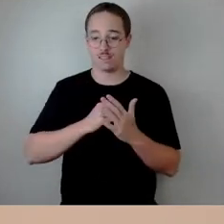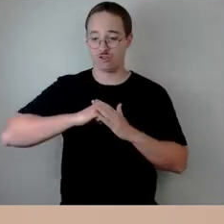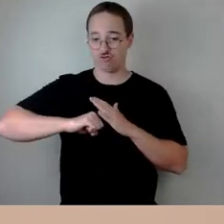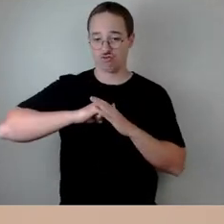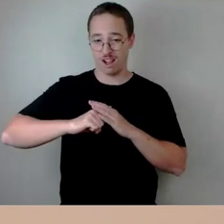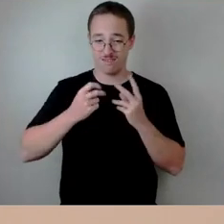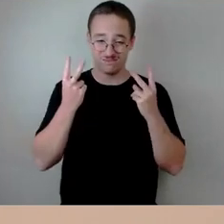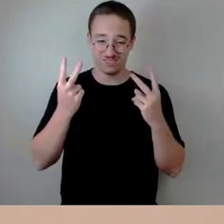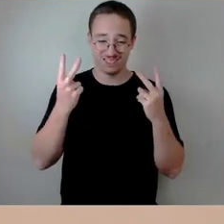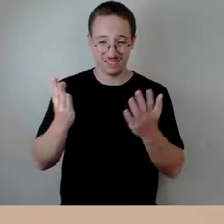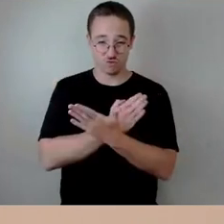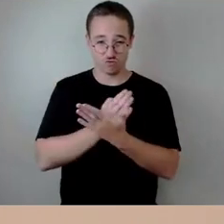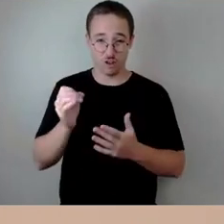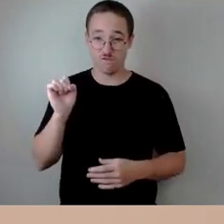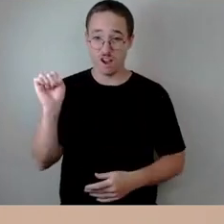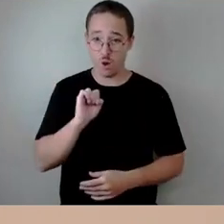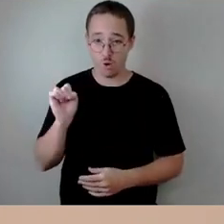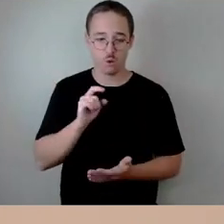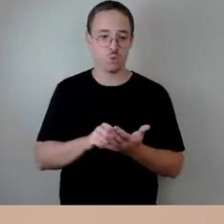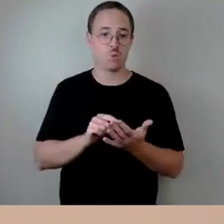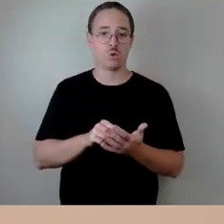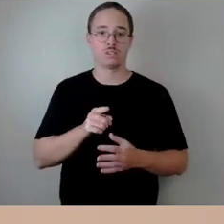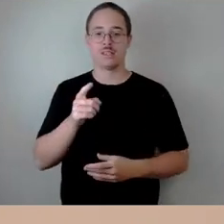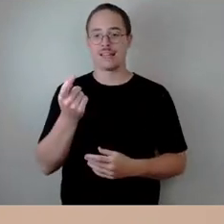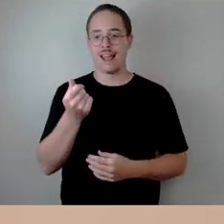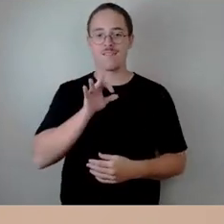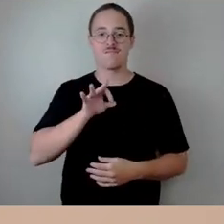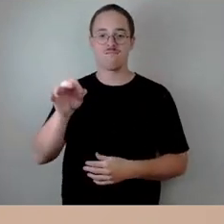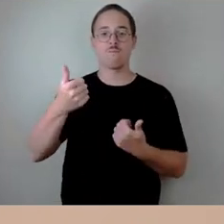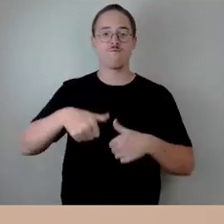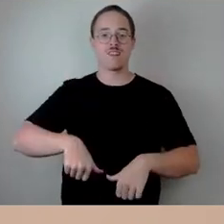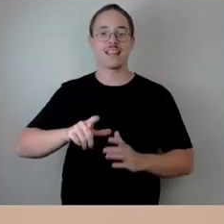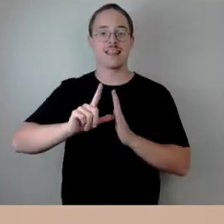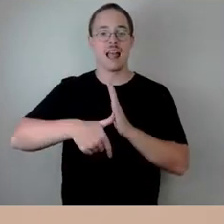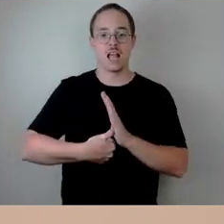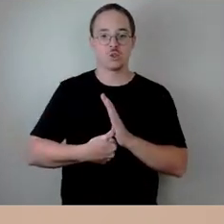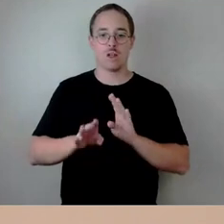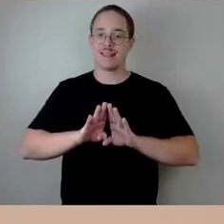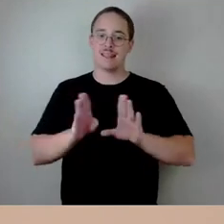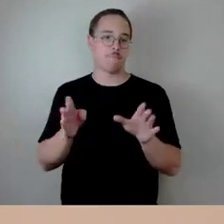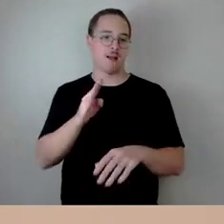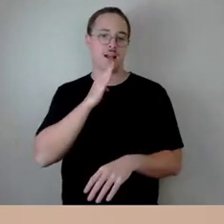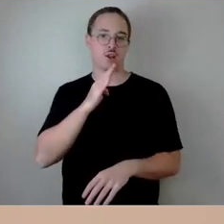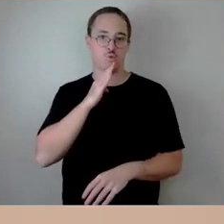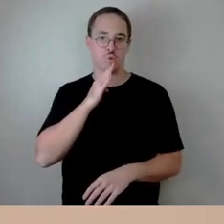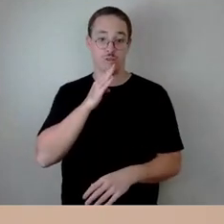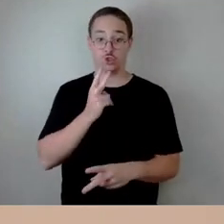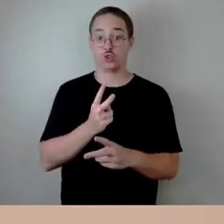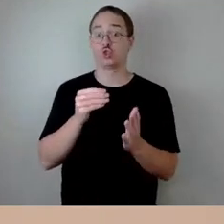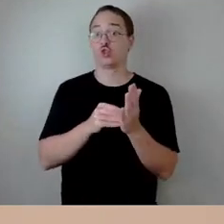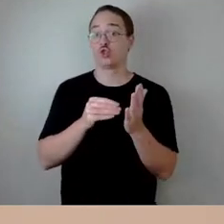für die Pflichtleistungen nicht mehr ausreicht. Und zwar noch im September sind wir nicht mehr